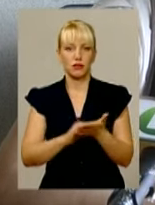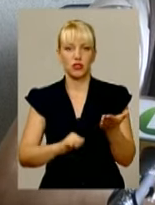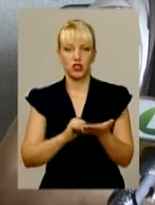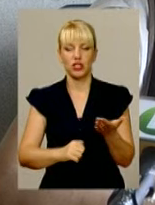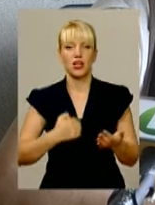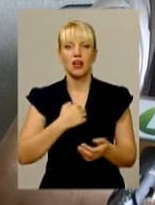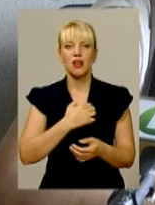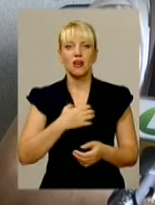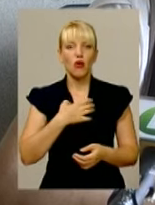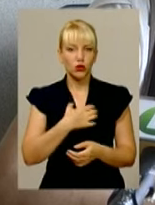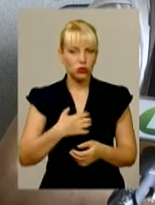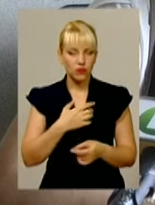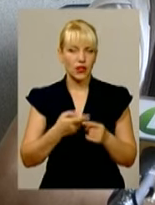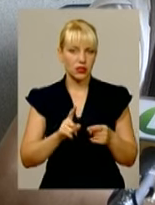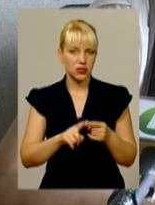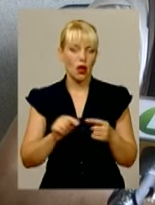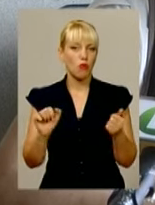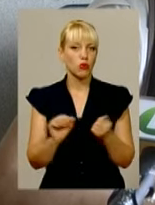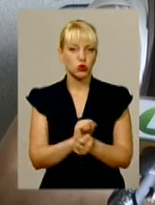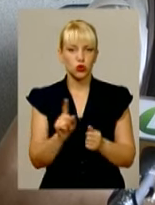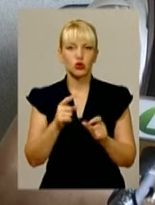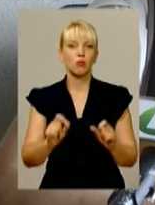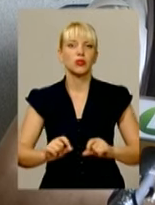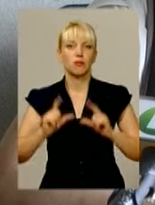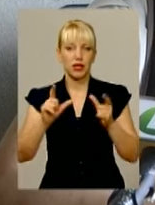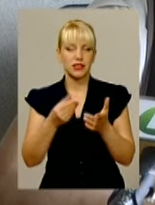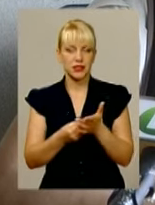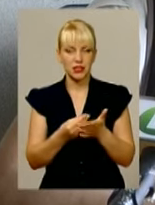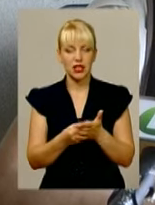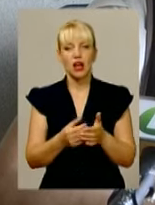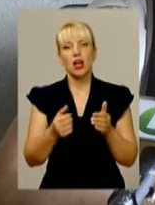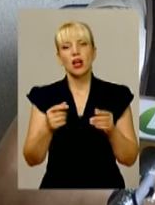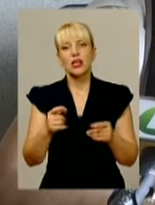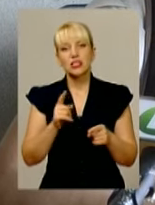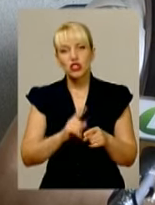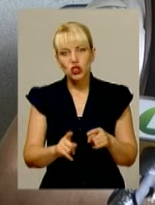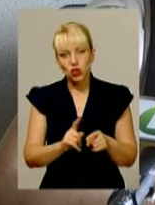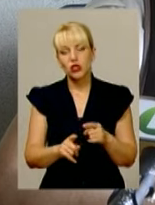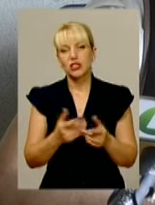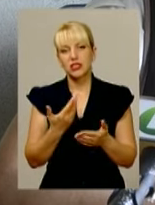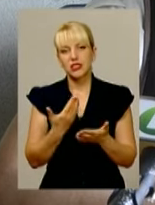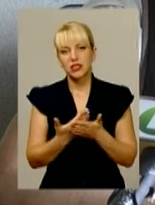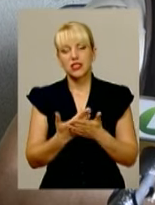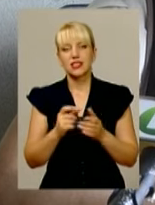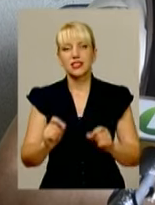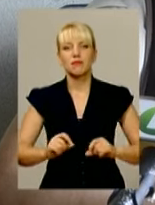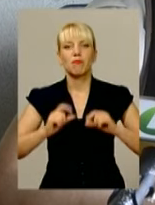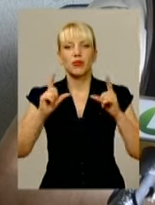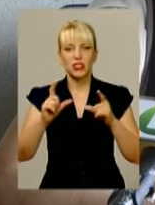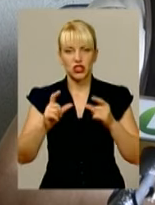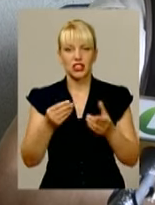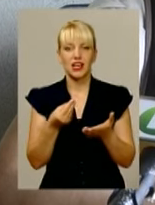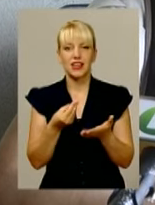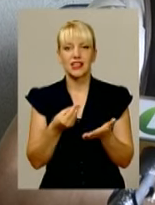старт росту цін. Скоріше за все, збільшення ціни все-таки напряму залежить від курсу